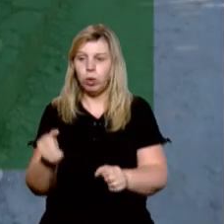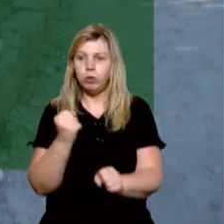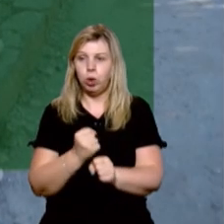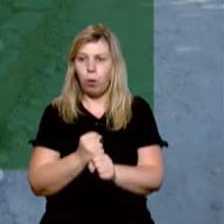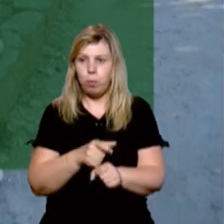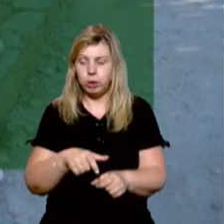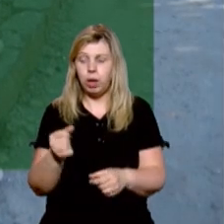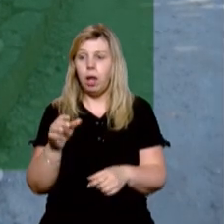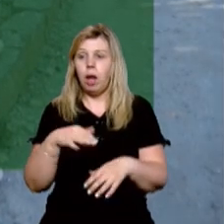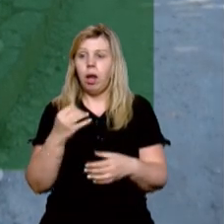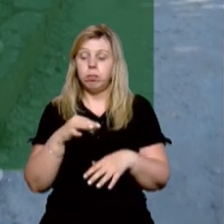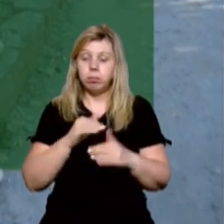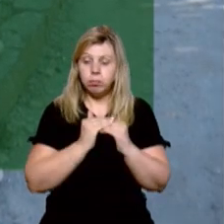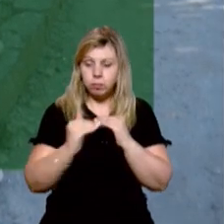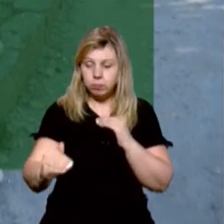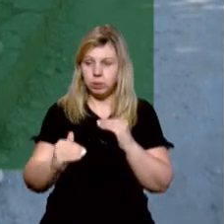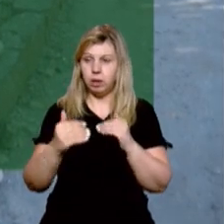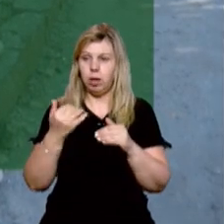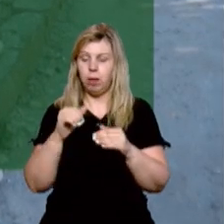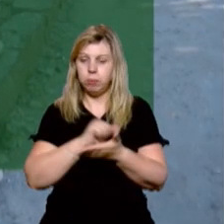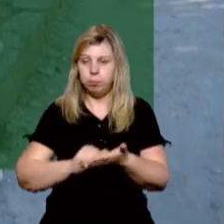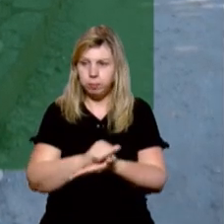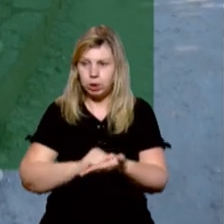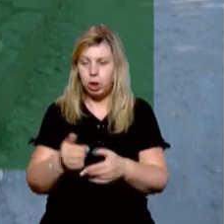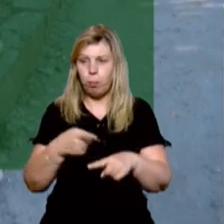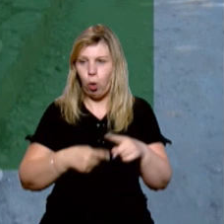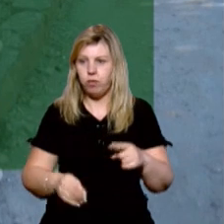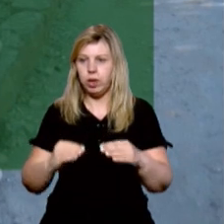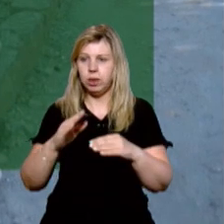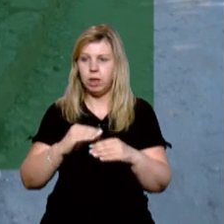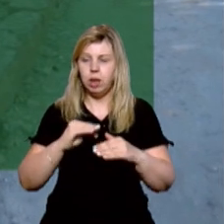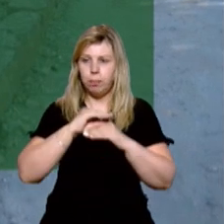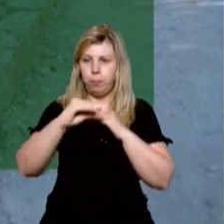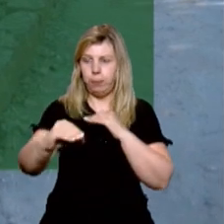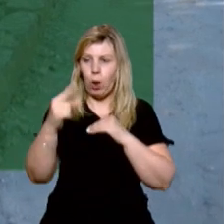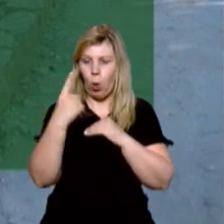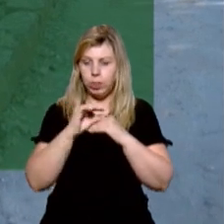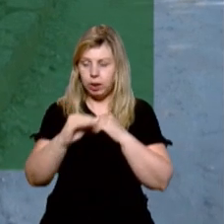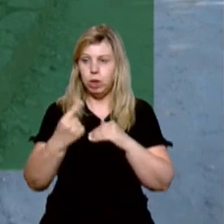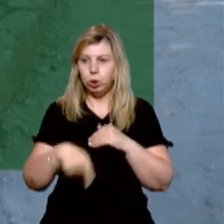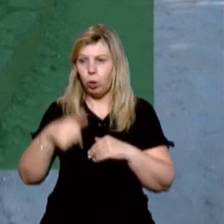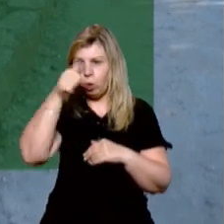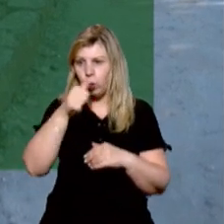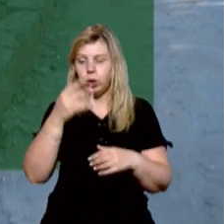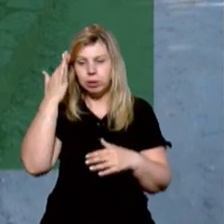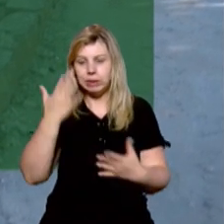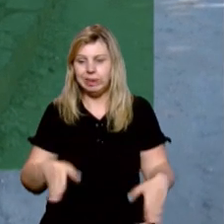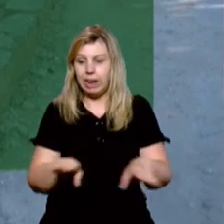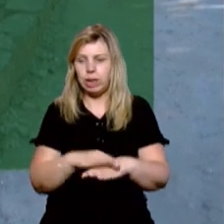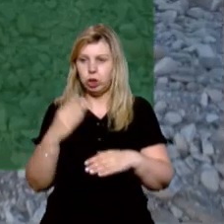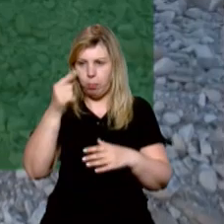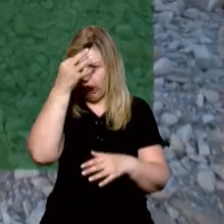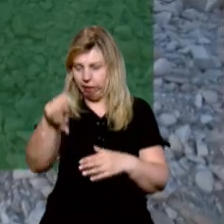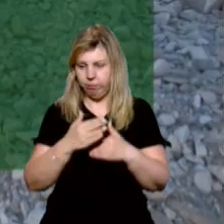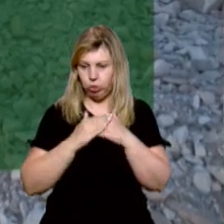роботи. Влаштували вирівнюючий шар асфальтобетону та частково накрили верхнім шаром. Цього року планують закрити вирівнюючий